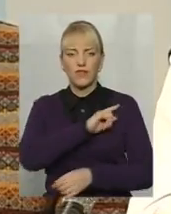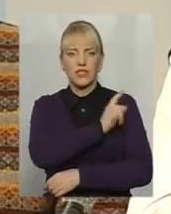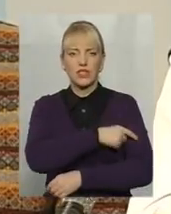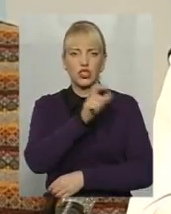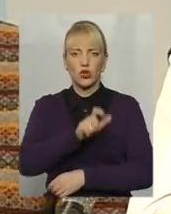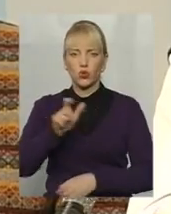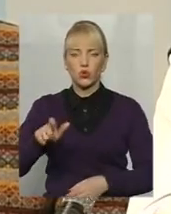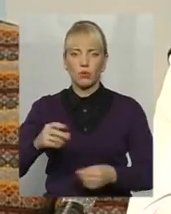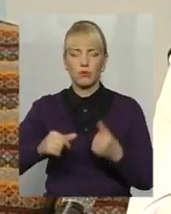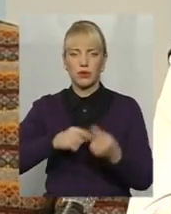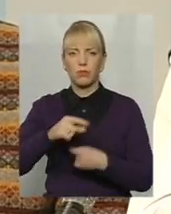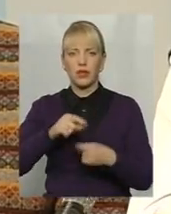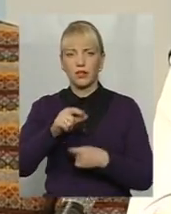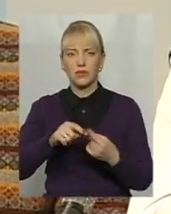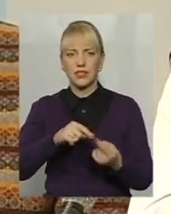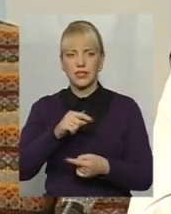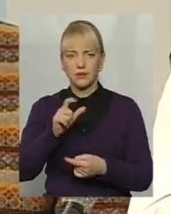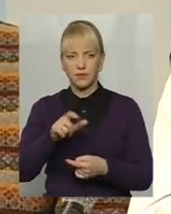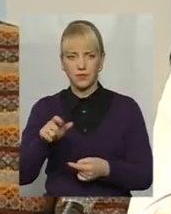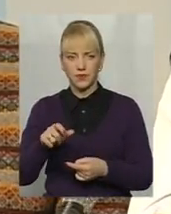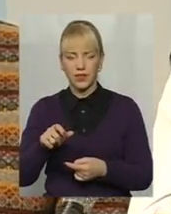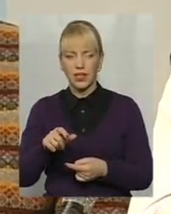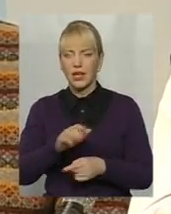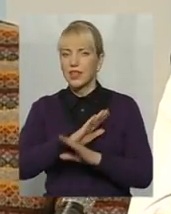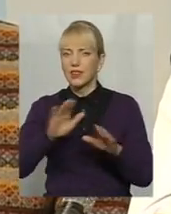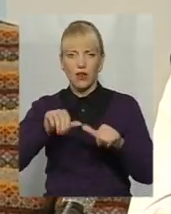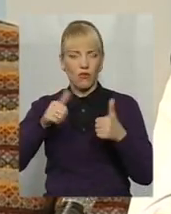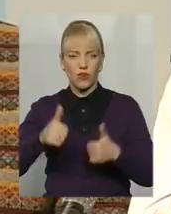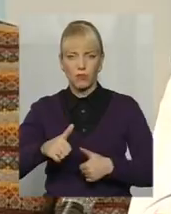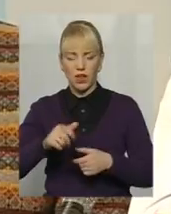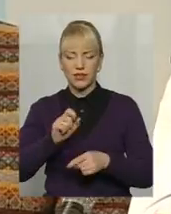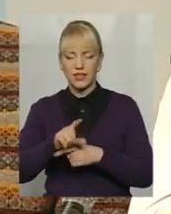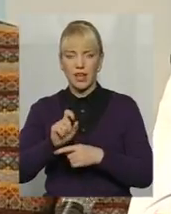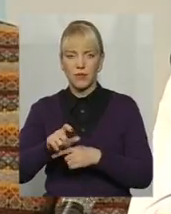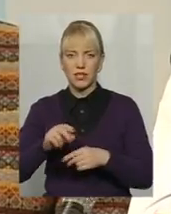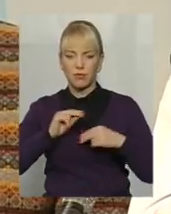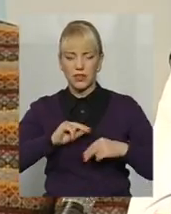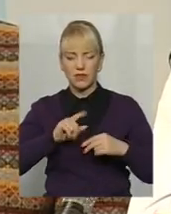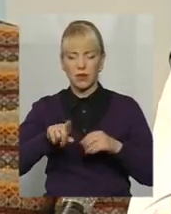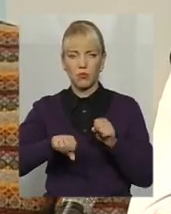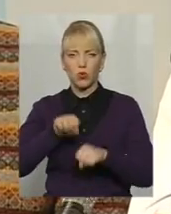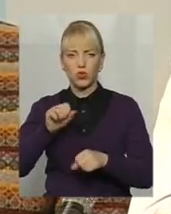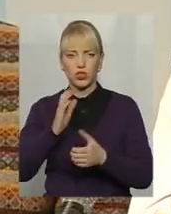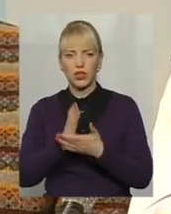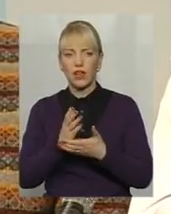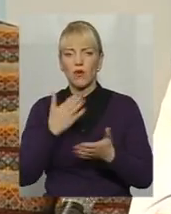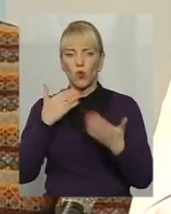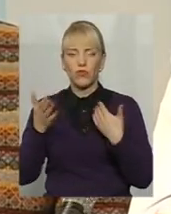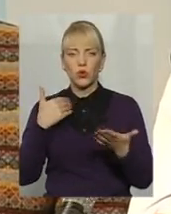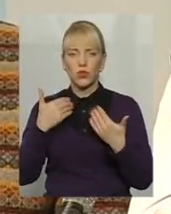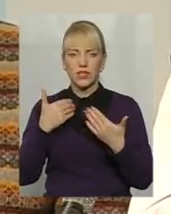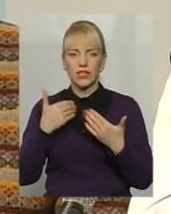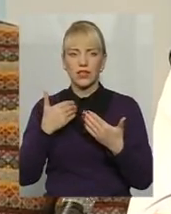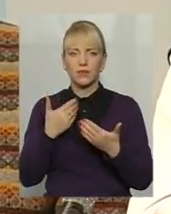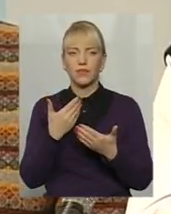-підприємці не оформляють наймених працівників порушення по неоформлених трудових відносинах в